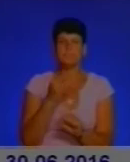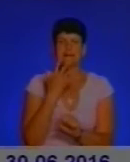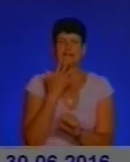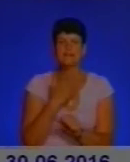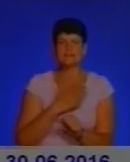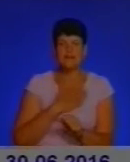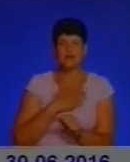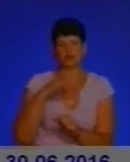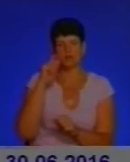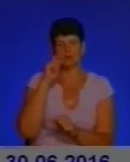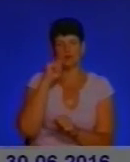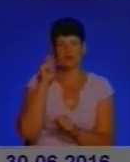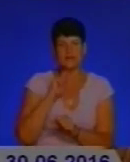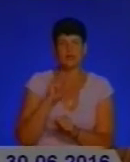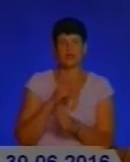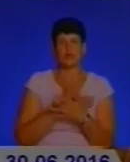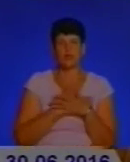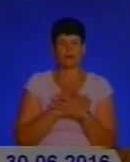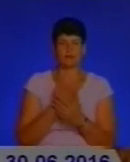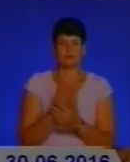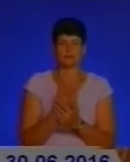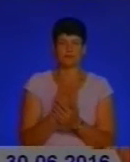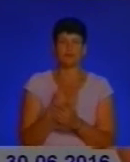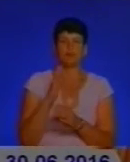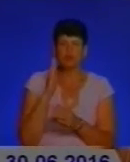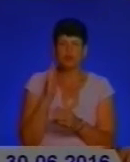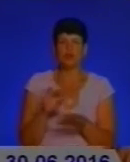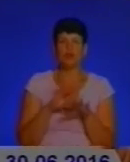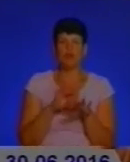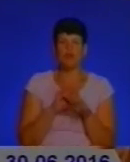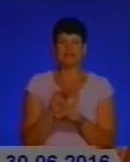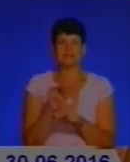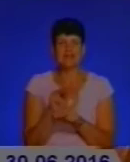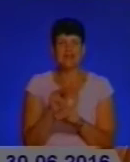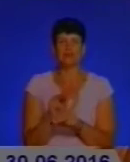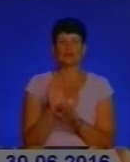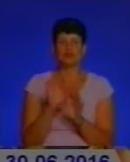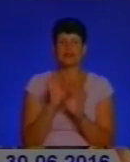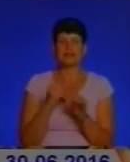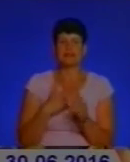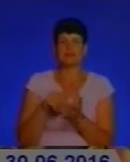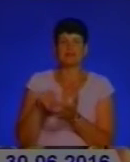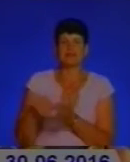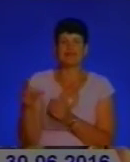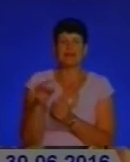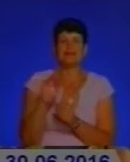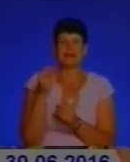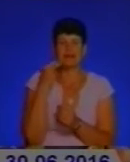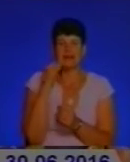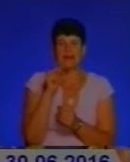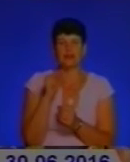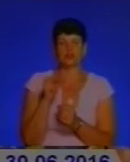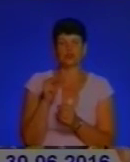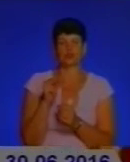батьківщини, до України, любити її. Будемо проводити тренінг і розказувати нашим представникам з районів, як ефективно будувати саме